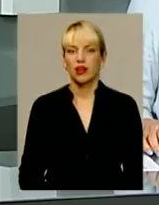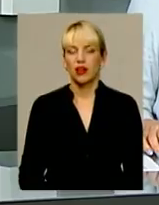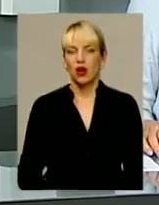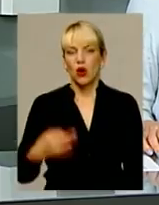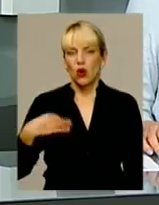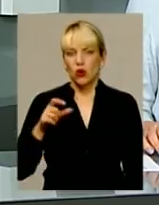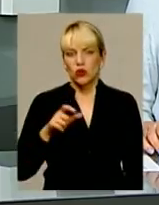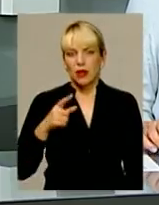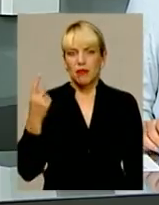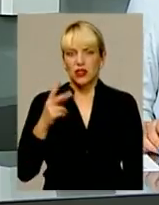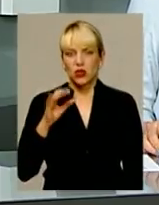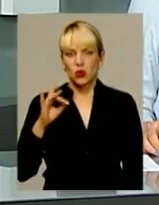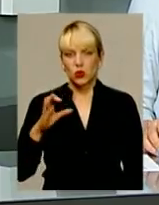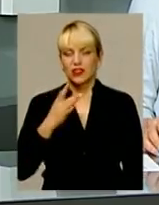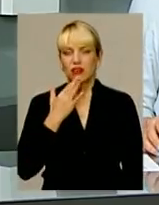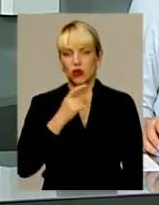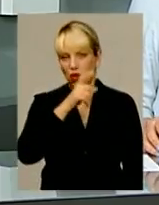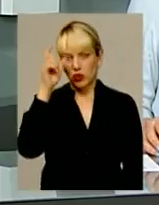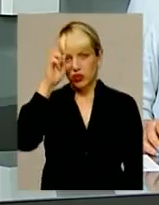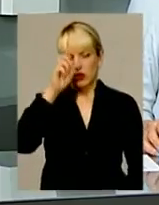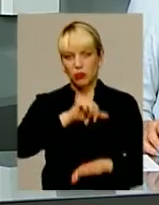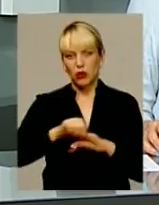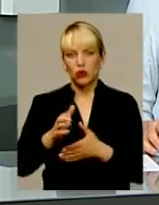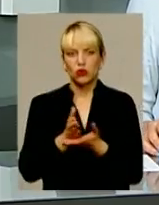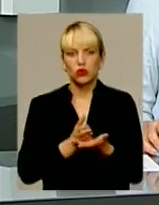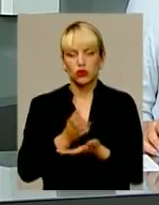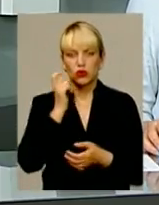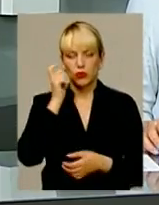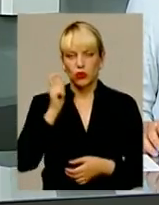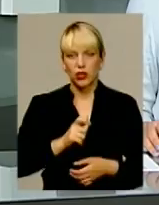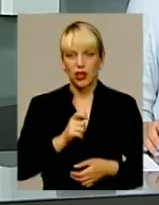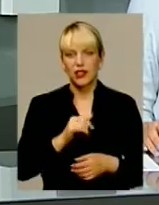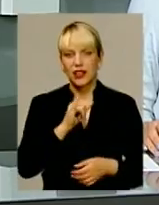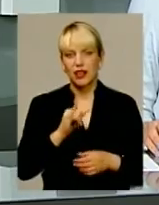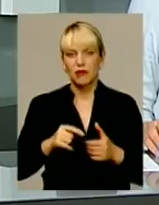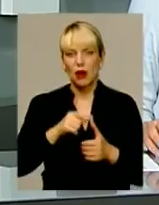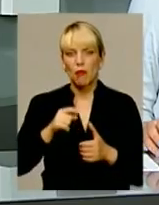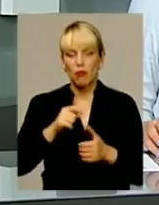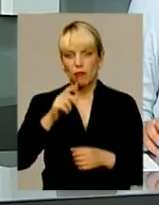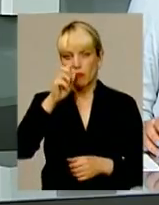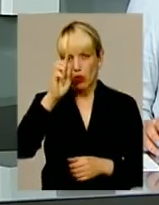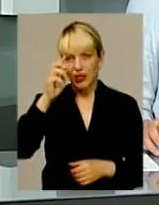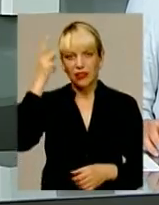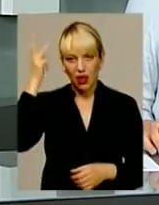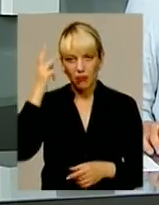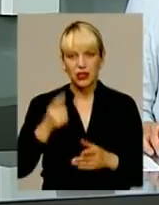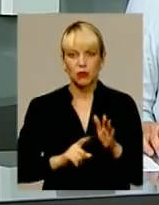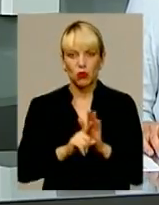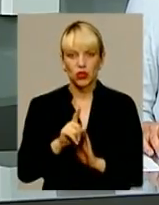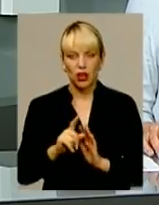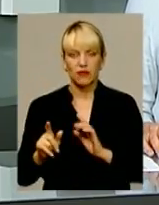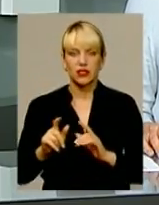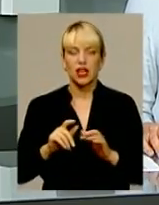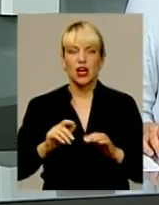курсантів-першокурсників Національної академії Державної прикордонної служби України імені Богдана Хмельницького розпочався